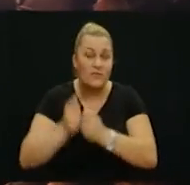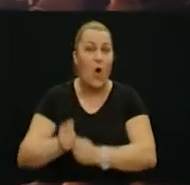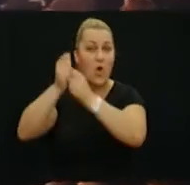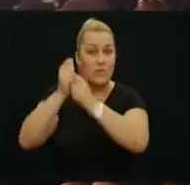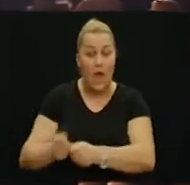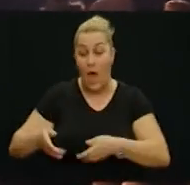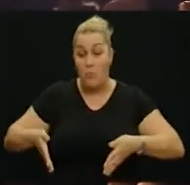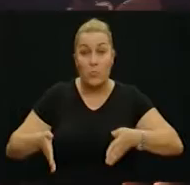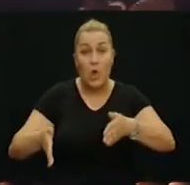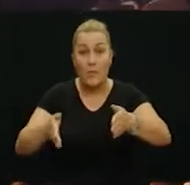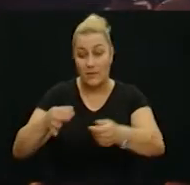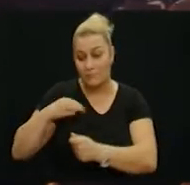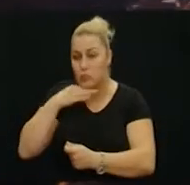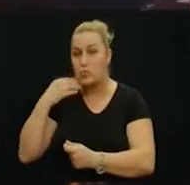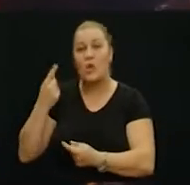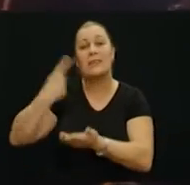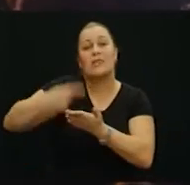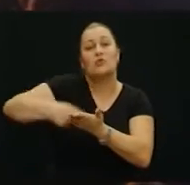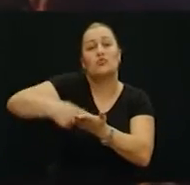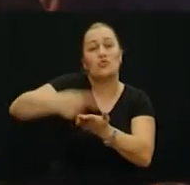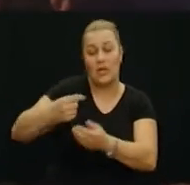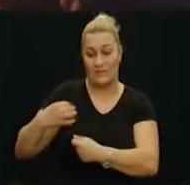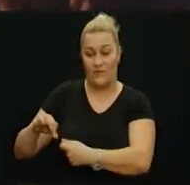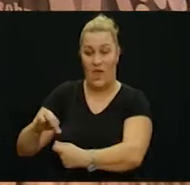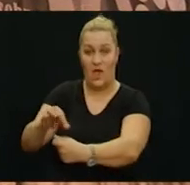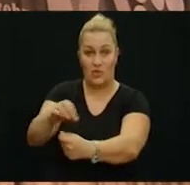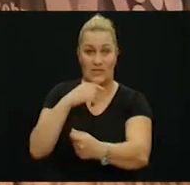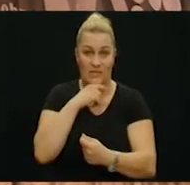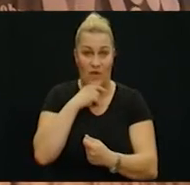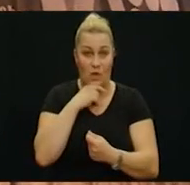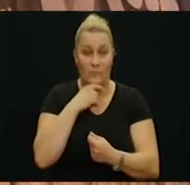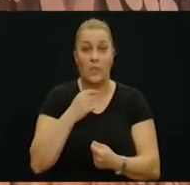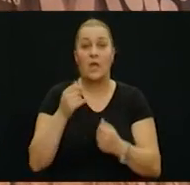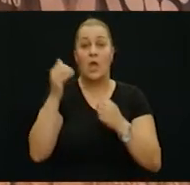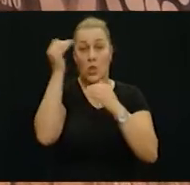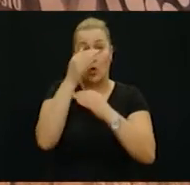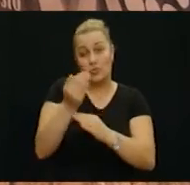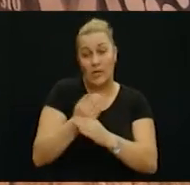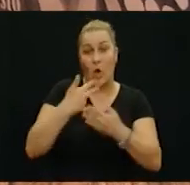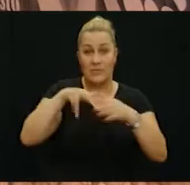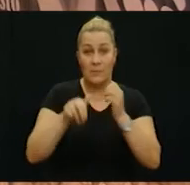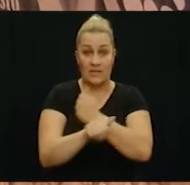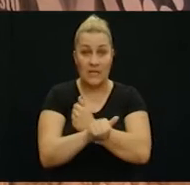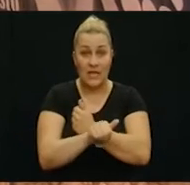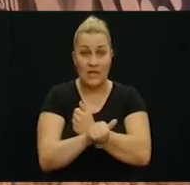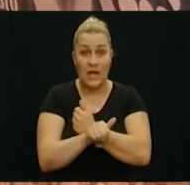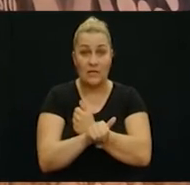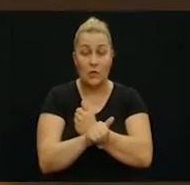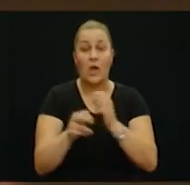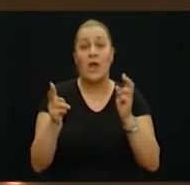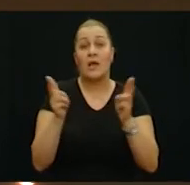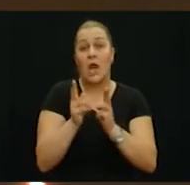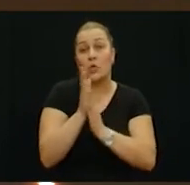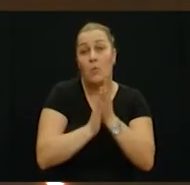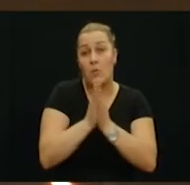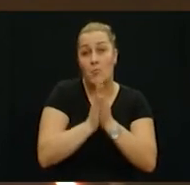zvona, a duš prometnica zapaljeno je na tisuće crvenih svjeća. Noć u oči 18. studenog paljenjem svjeća te kratkom molitvom u